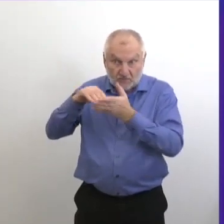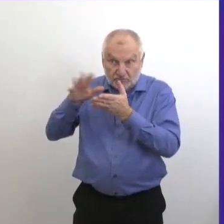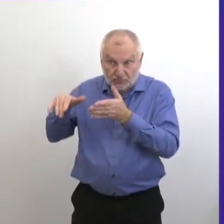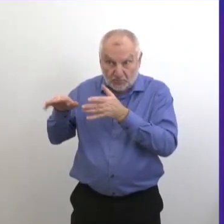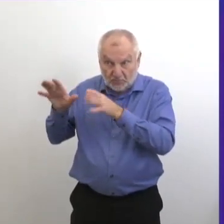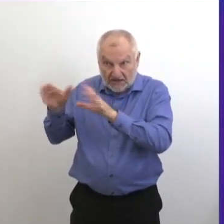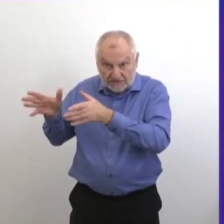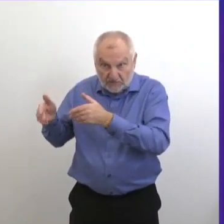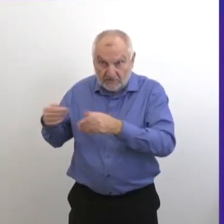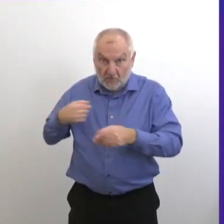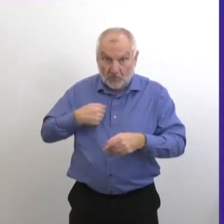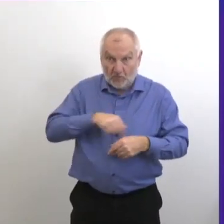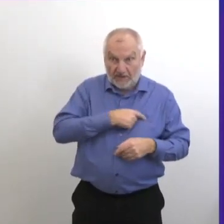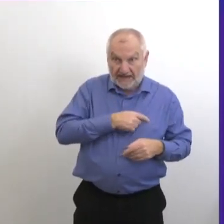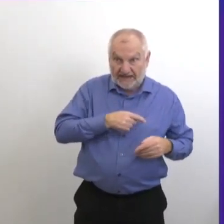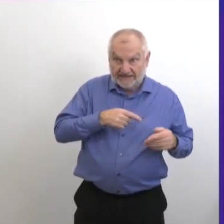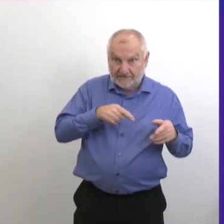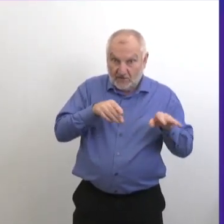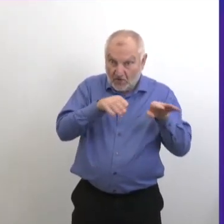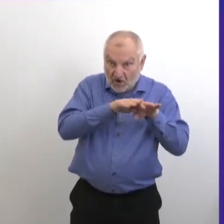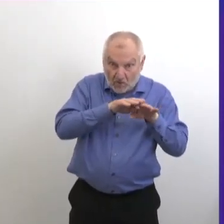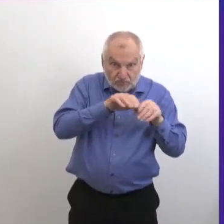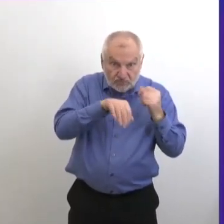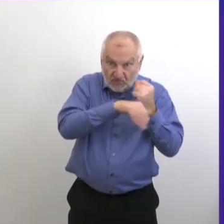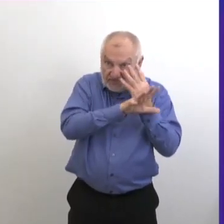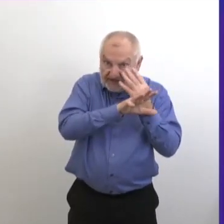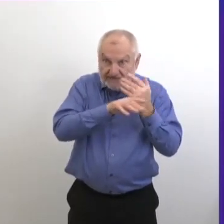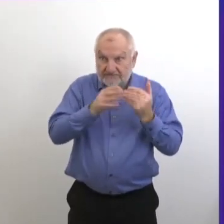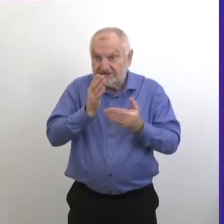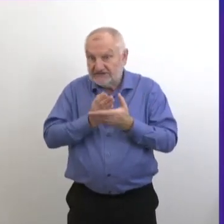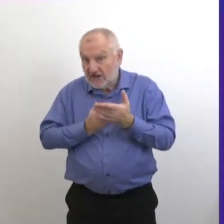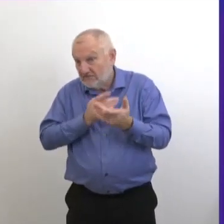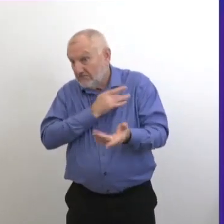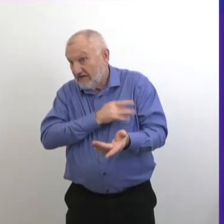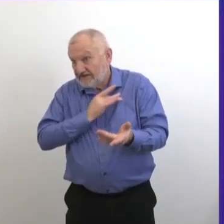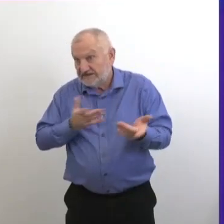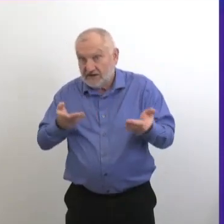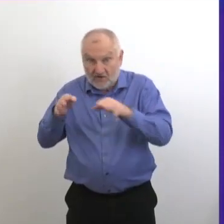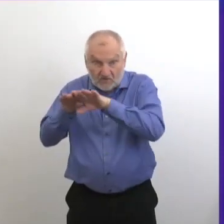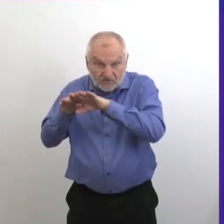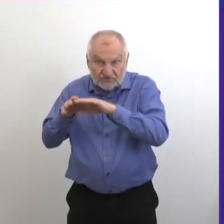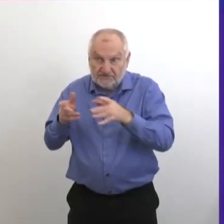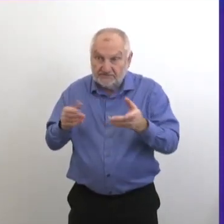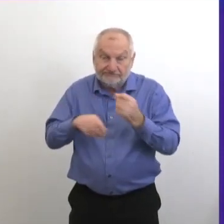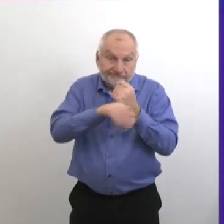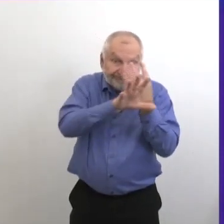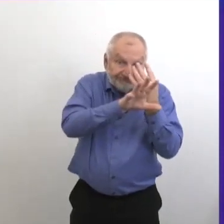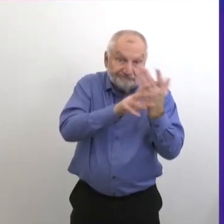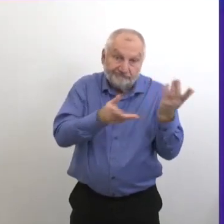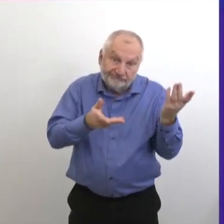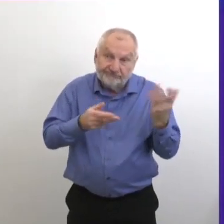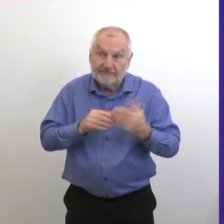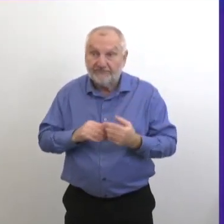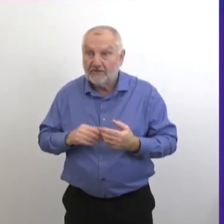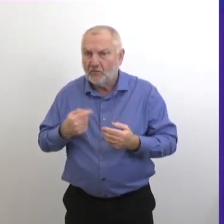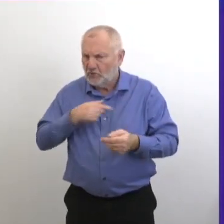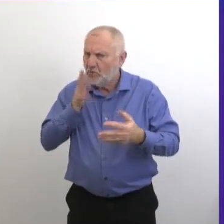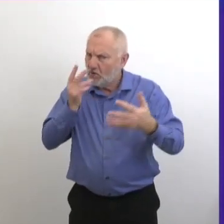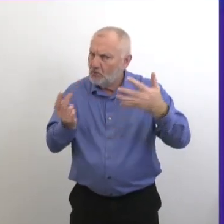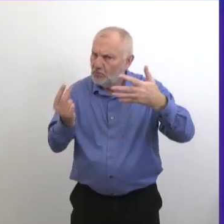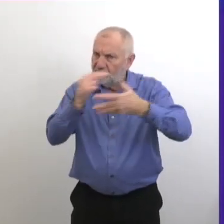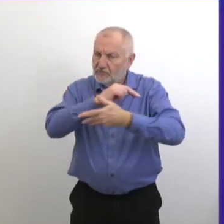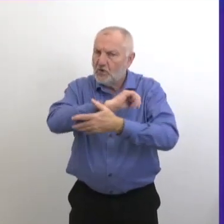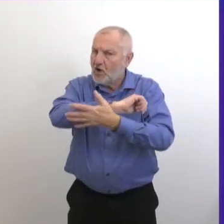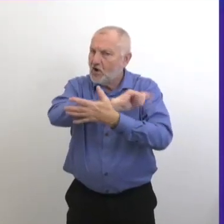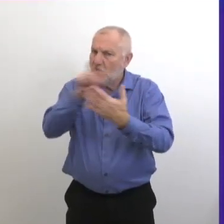classes. Il y en a qui ont décidé d'avoir l'apprentissage à distance et on est constamment en train de revoir tout ça. Si on pense qu'il y a des bonnes